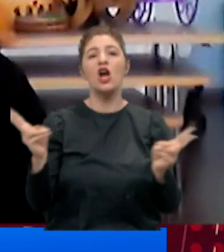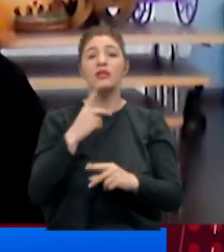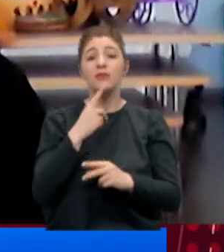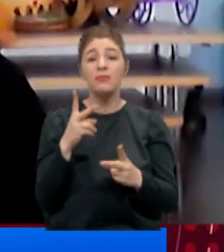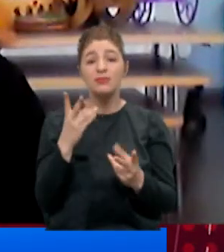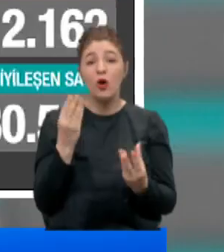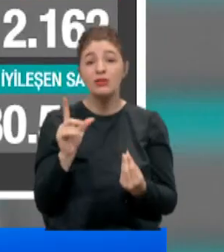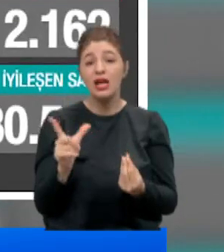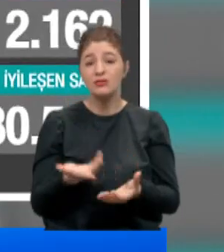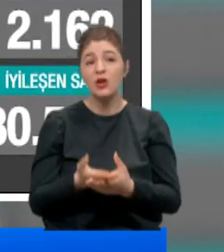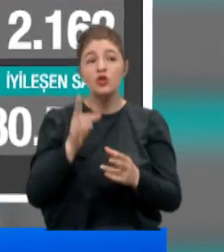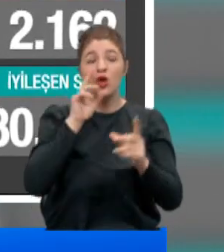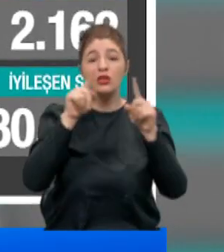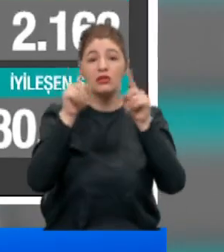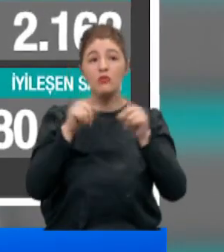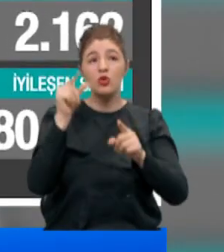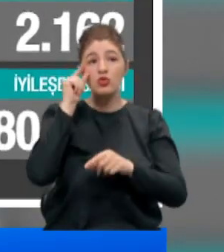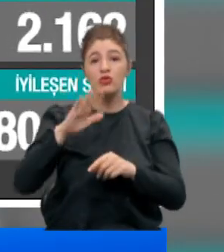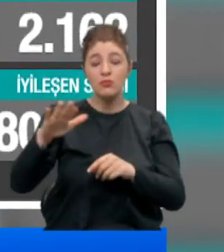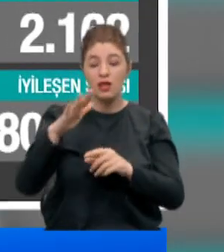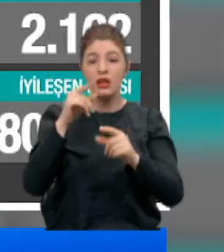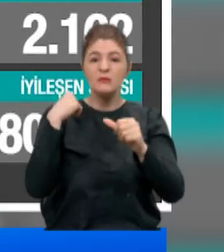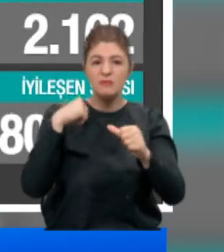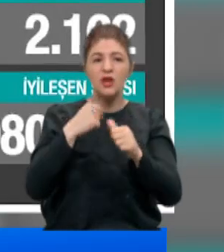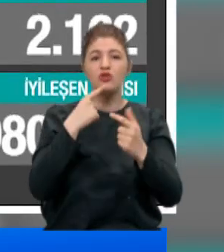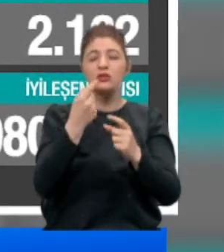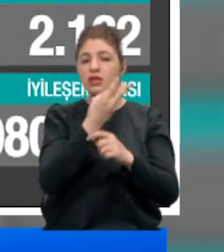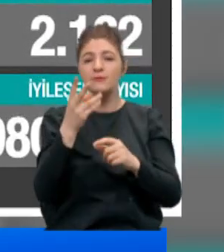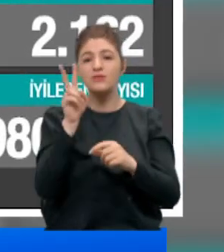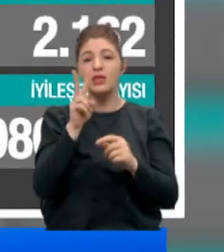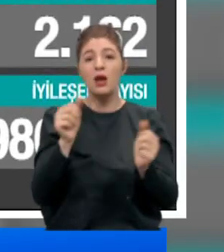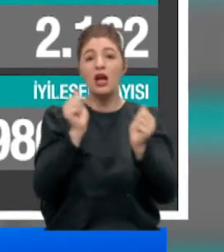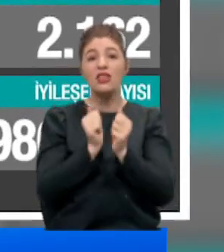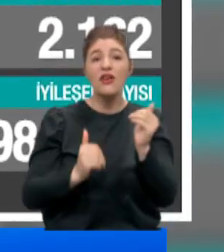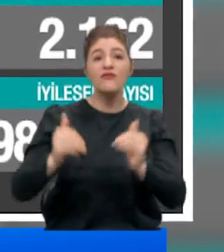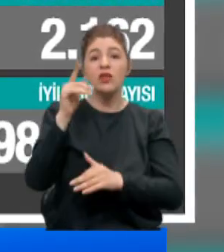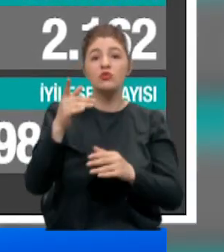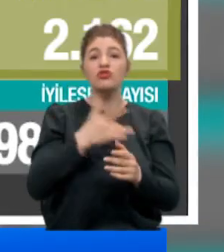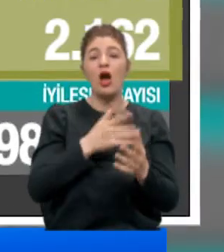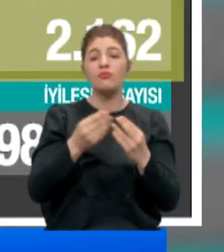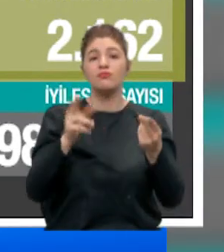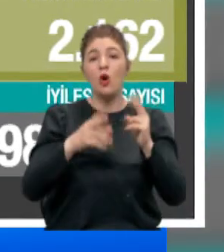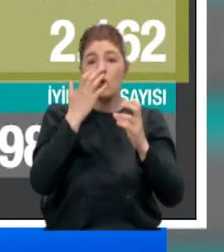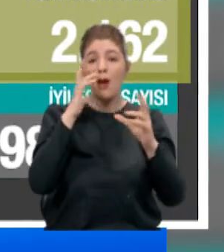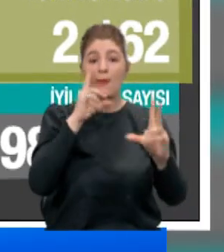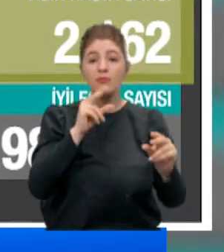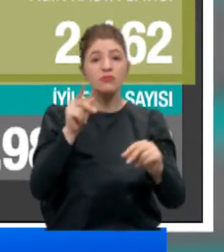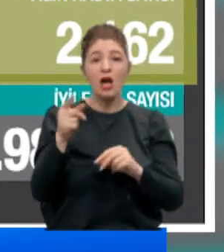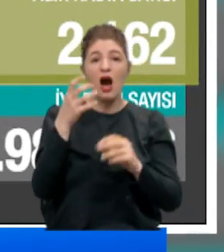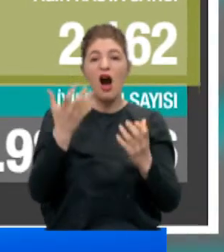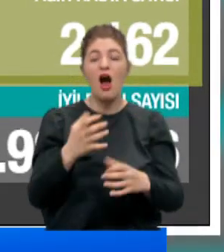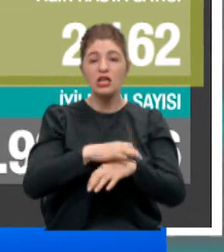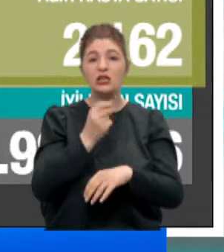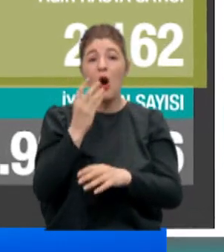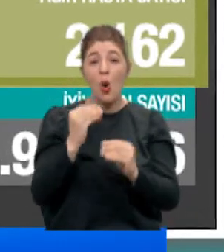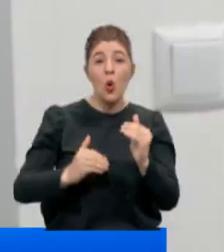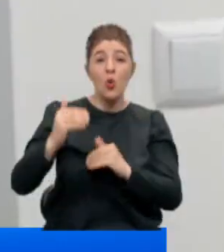diyebilmelisiniz. Son tabloyla uzmanların altını çizdiği sayının 20 katından da fazla can kaybı. Yoğun bakımda yatan ağır hasta sayısı